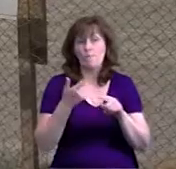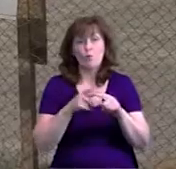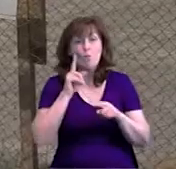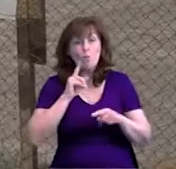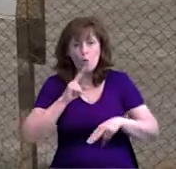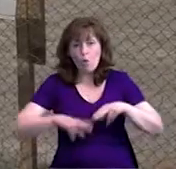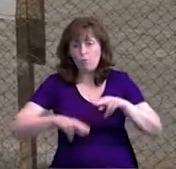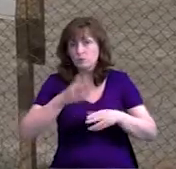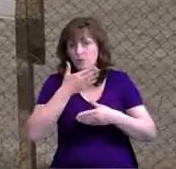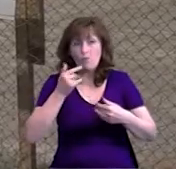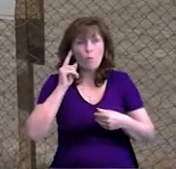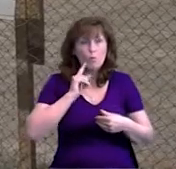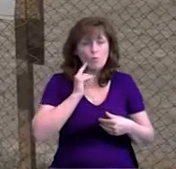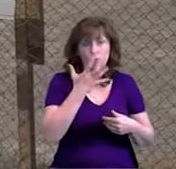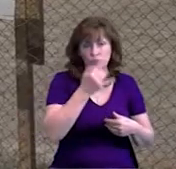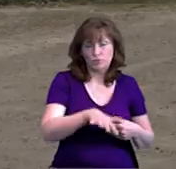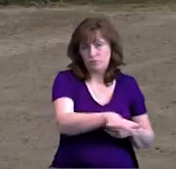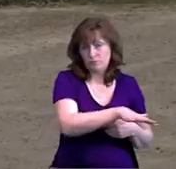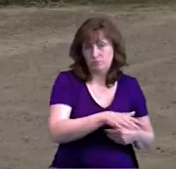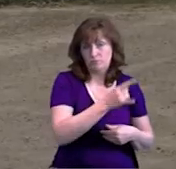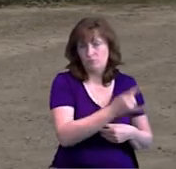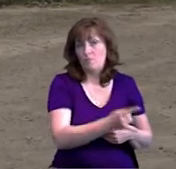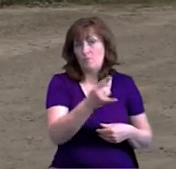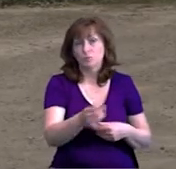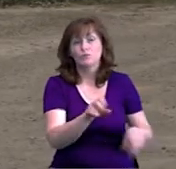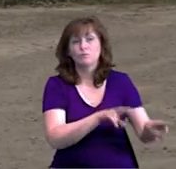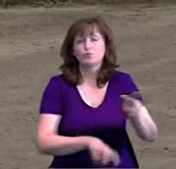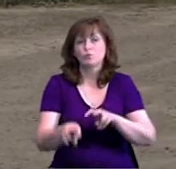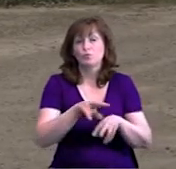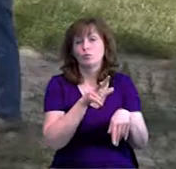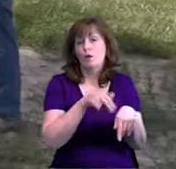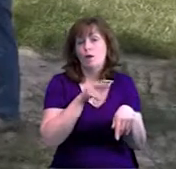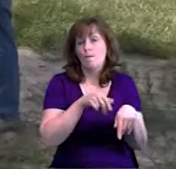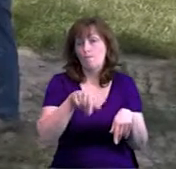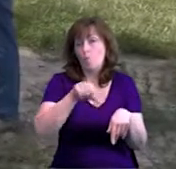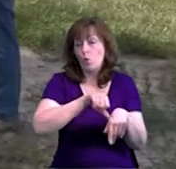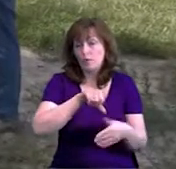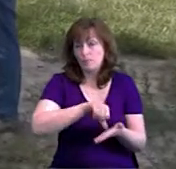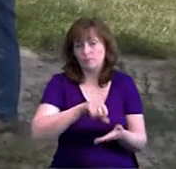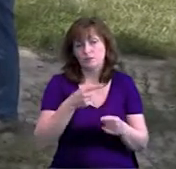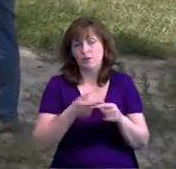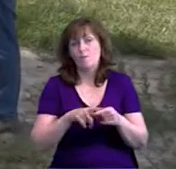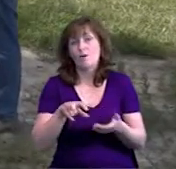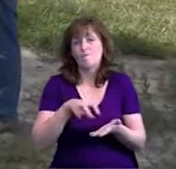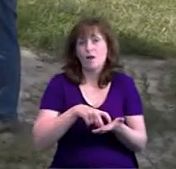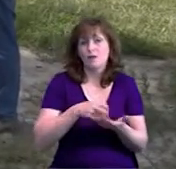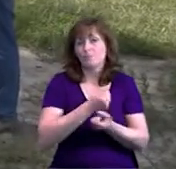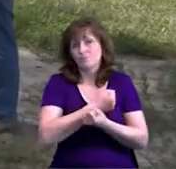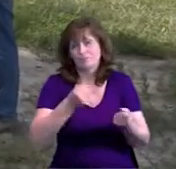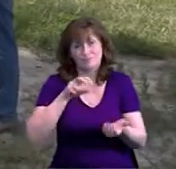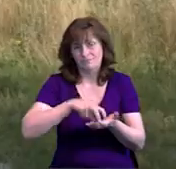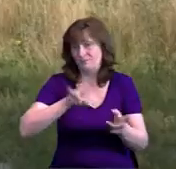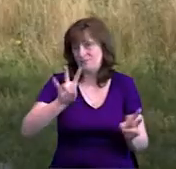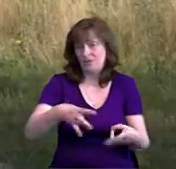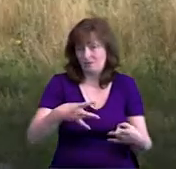не розпочинають, бо на Барковці лишаються дві машини. Зараз їх власників розшукує поліція. Пояснює, боятися викидів чи вибухів людям не